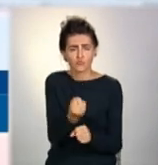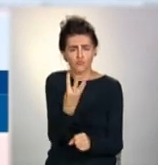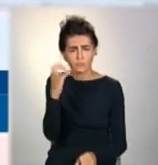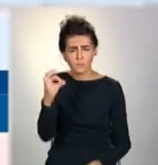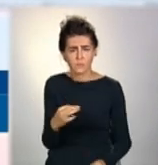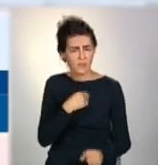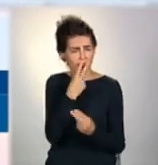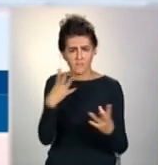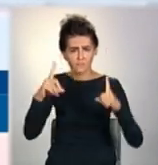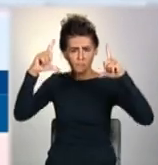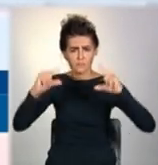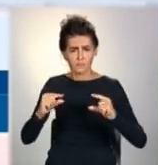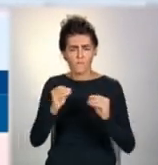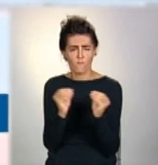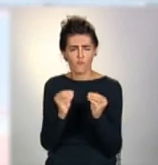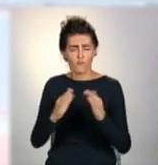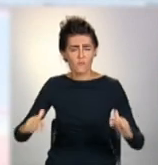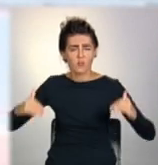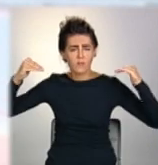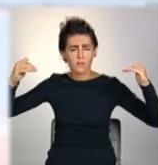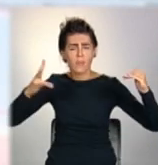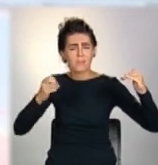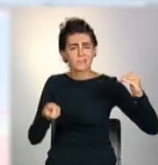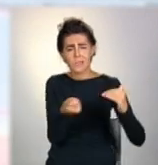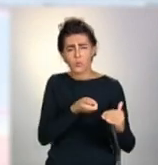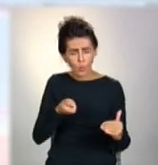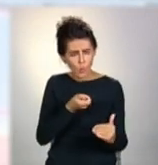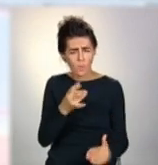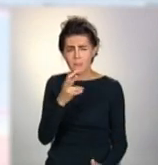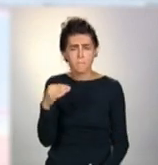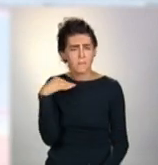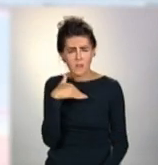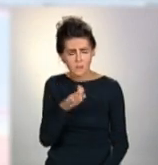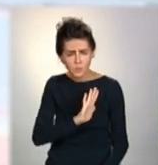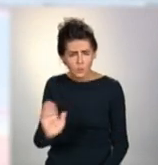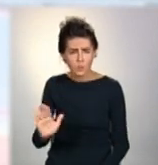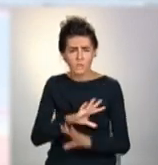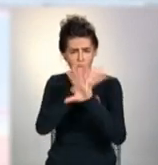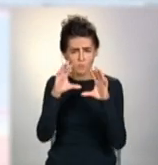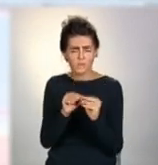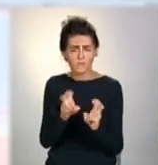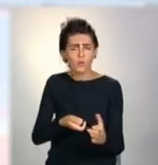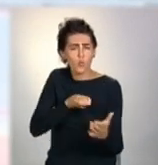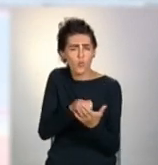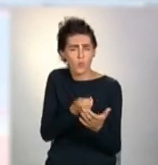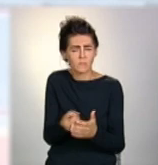побачили падіння ціни. Зовершенно. Ні на зерно, ні на м'ясо, тому що зерно – це все-таки корма.